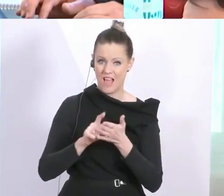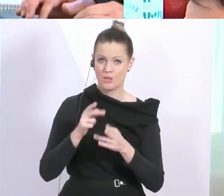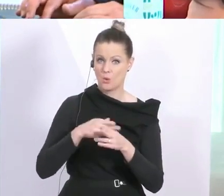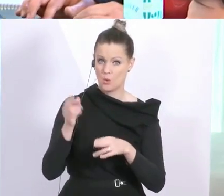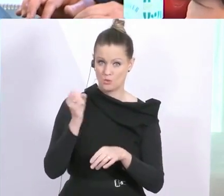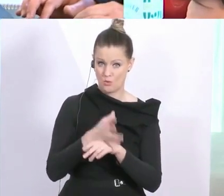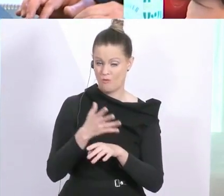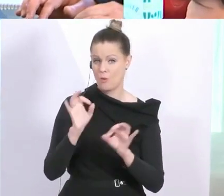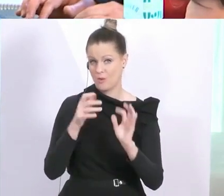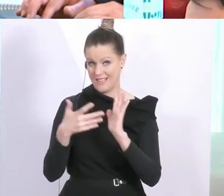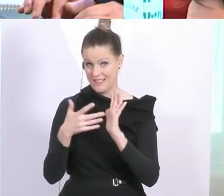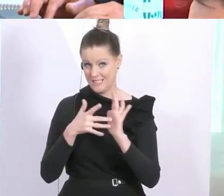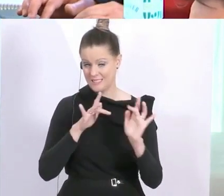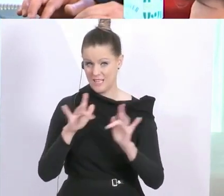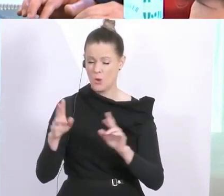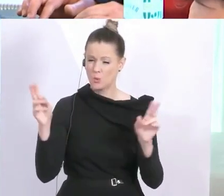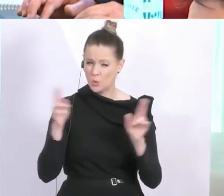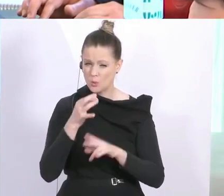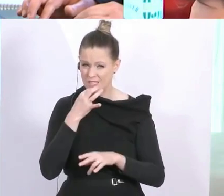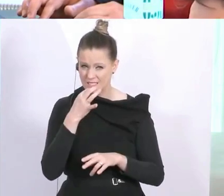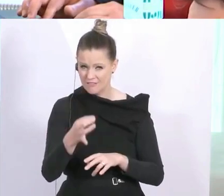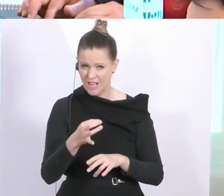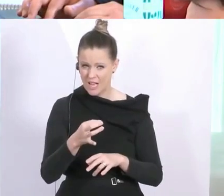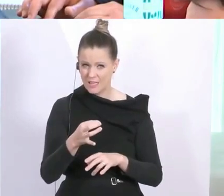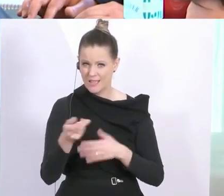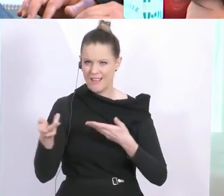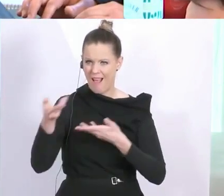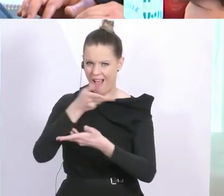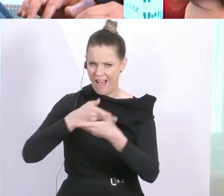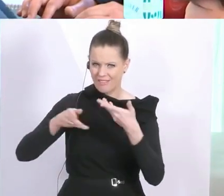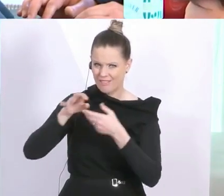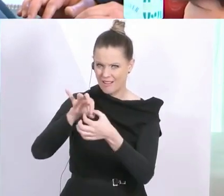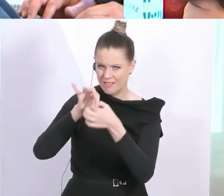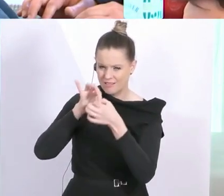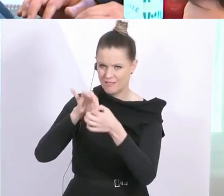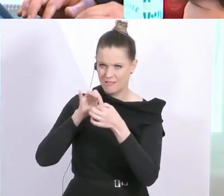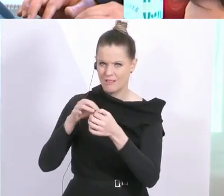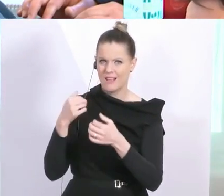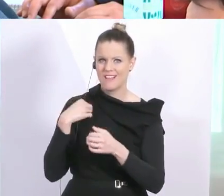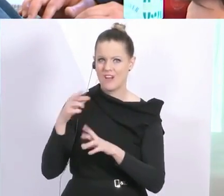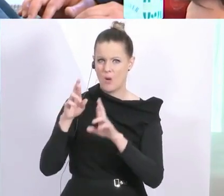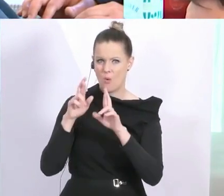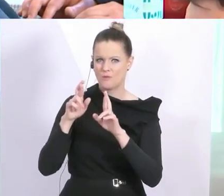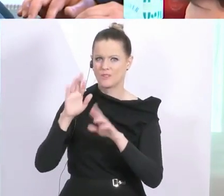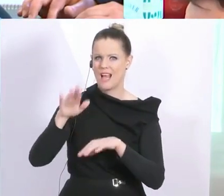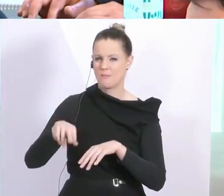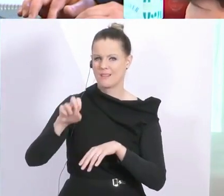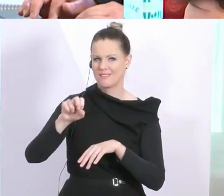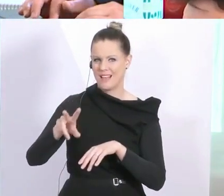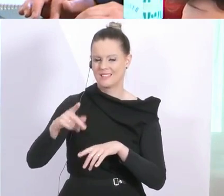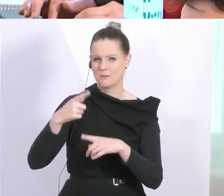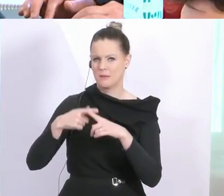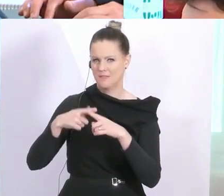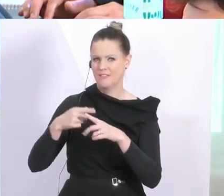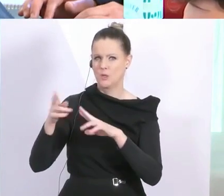ist? Und dann nur eine kurze Nachfrage noch. Vom Handel her, da war die Hoffnung, dass ab 13.04. einige Geschäfte